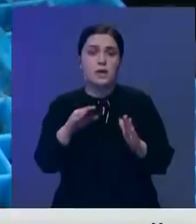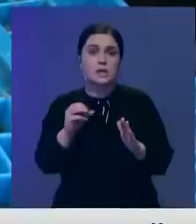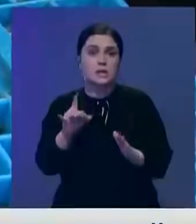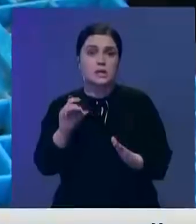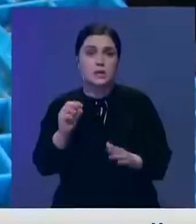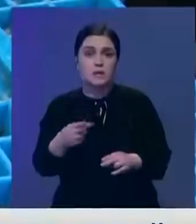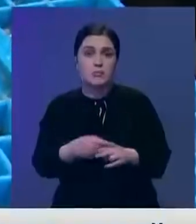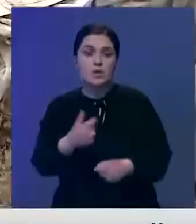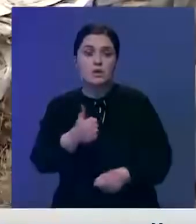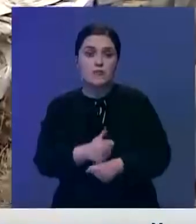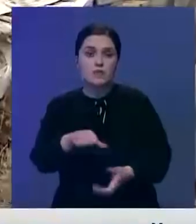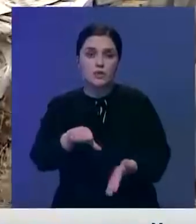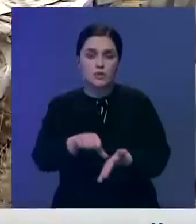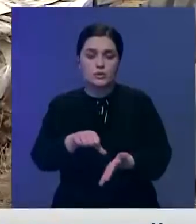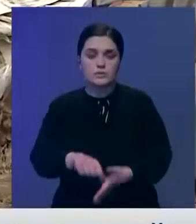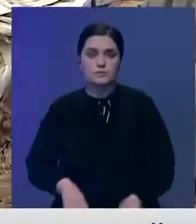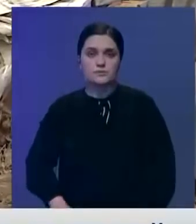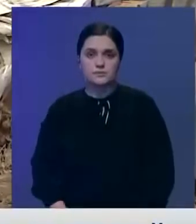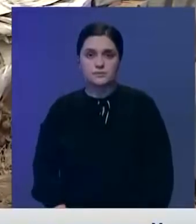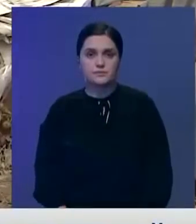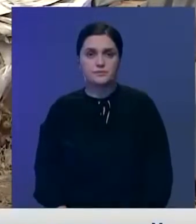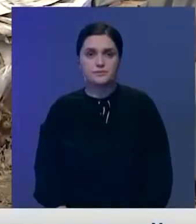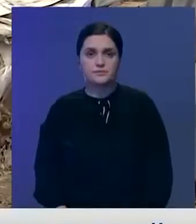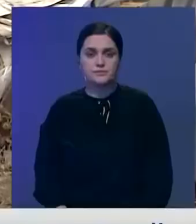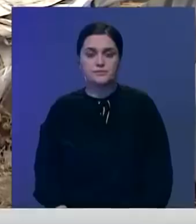работе ключевую роль. Андрей Деменок, Хабар, 24.